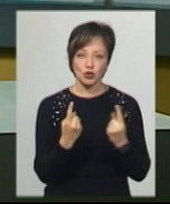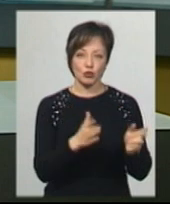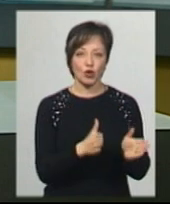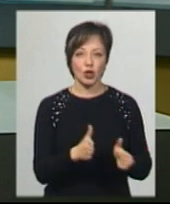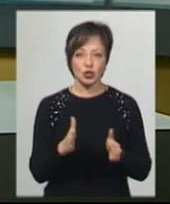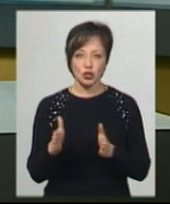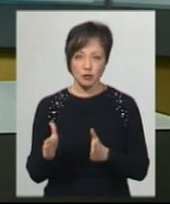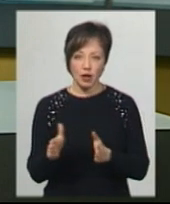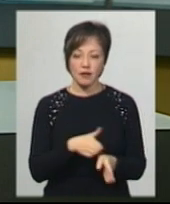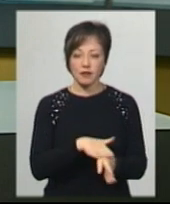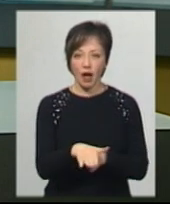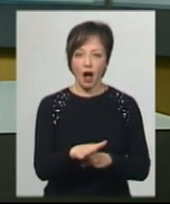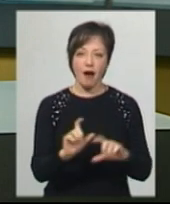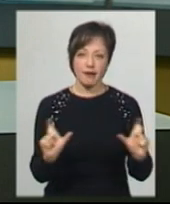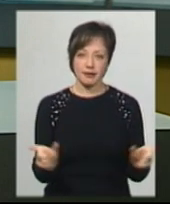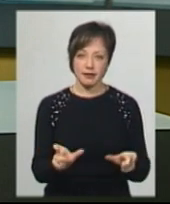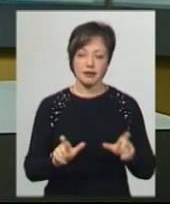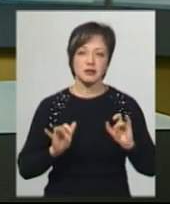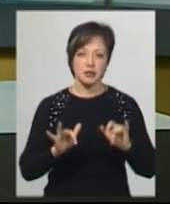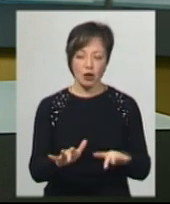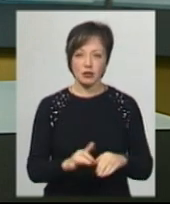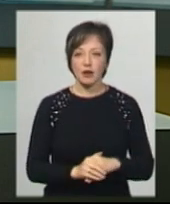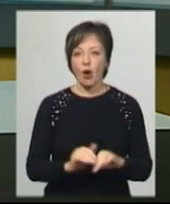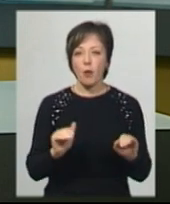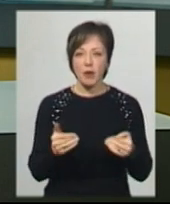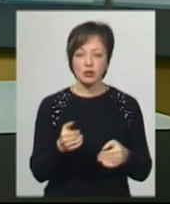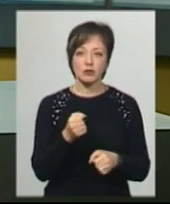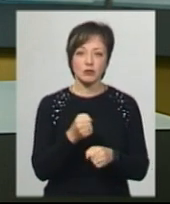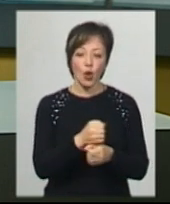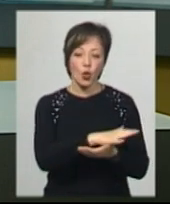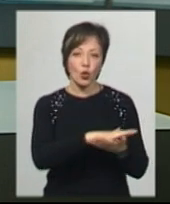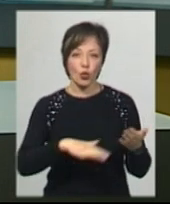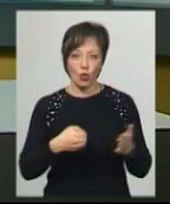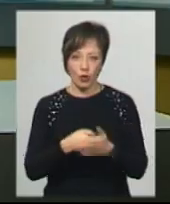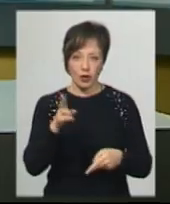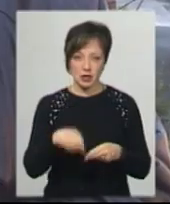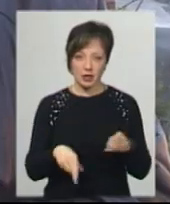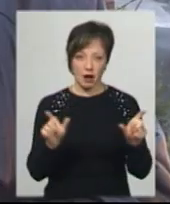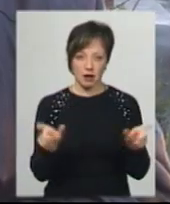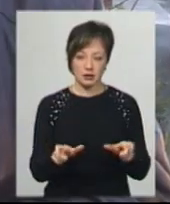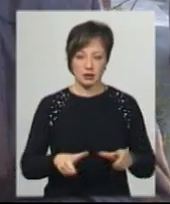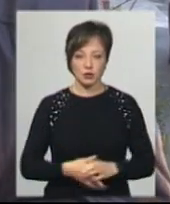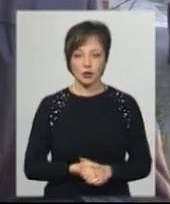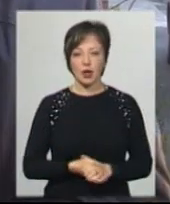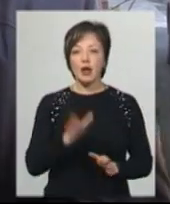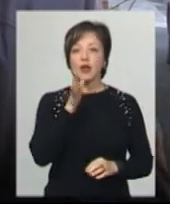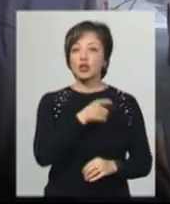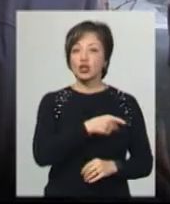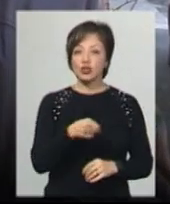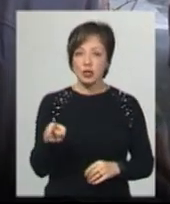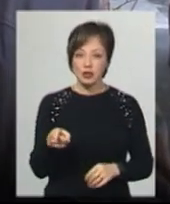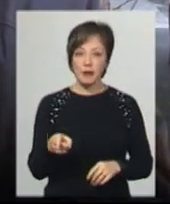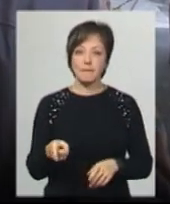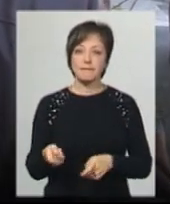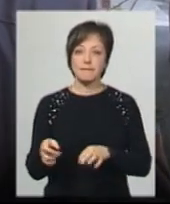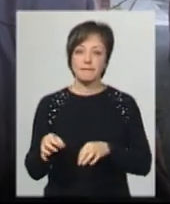режимі з дотриманням карантинних заходів. Обмеження діятимуть до кінця карантину. На час перевезення